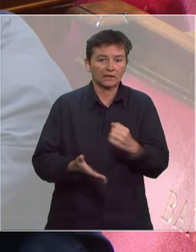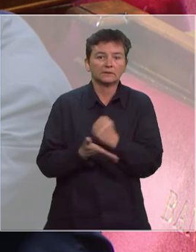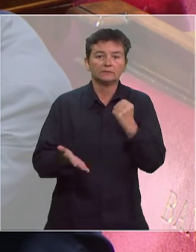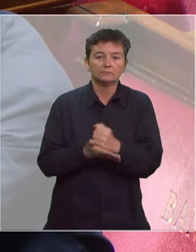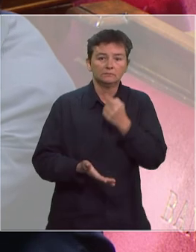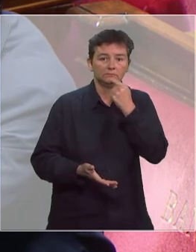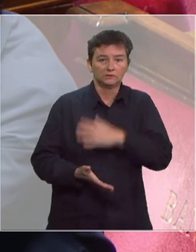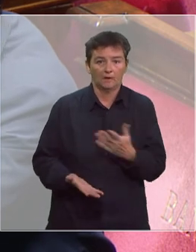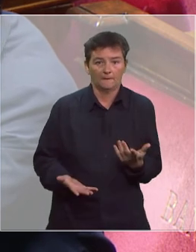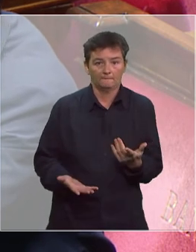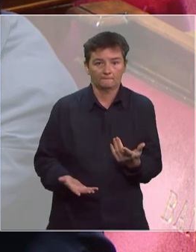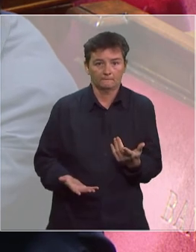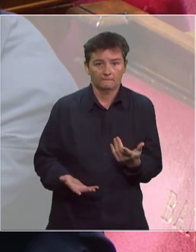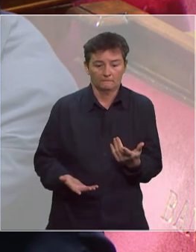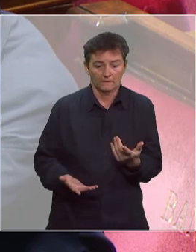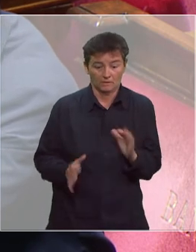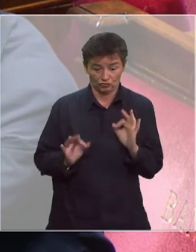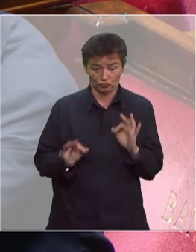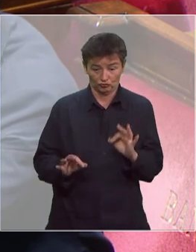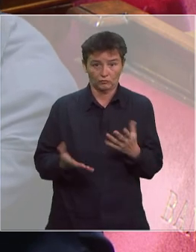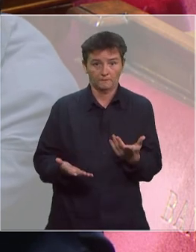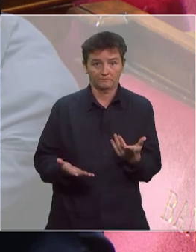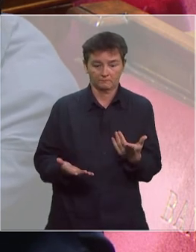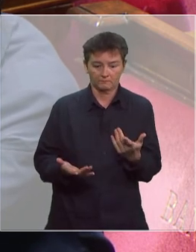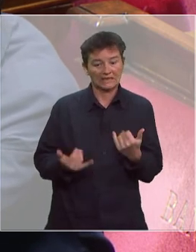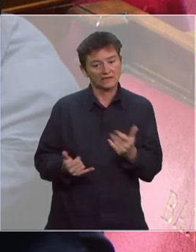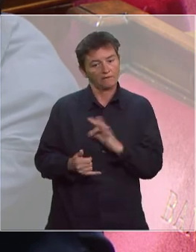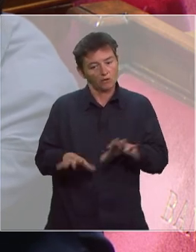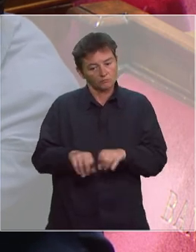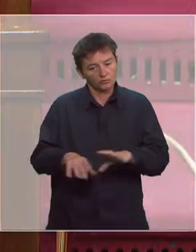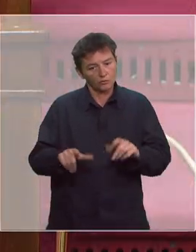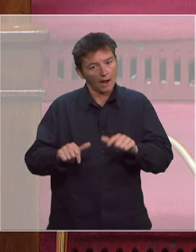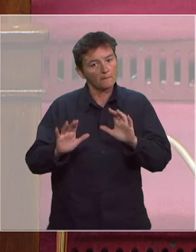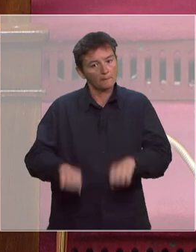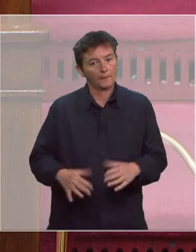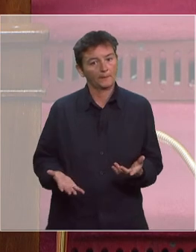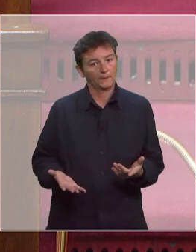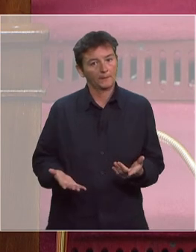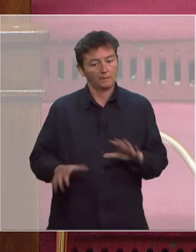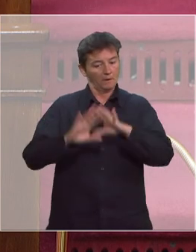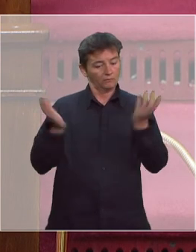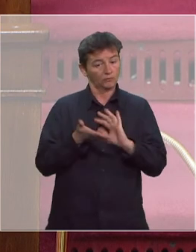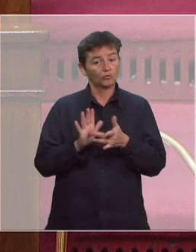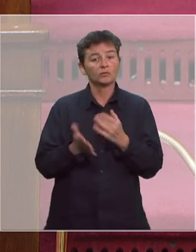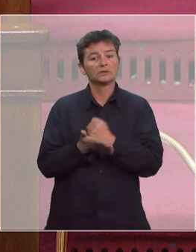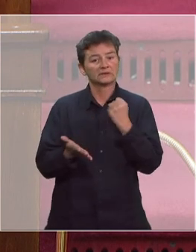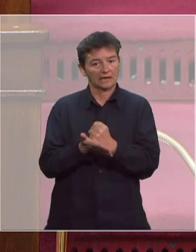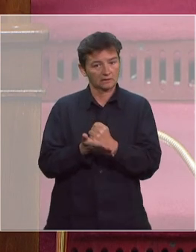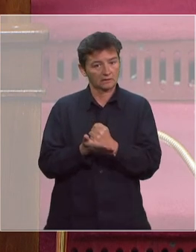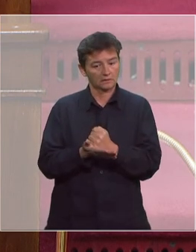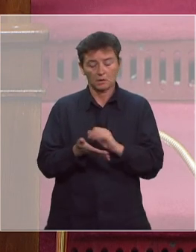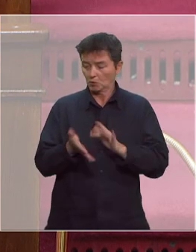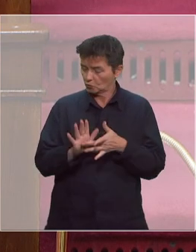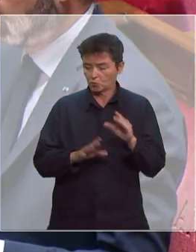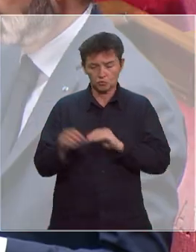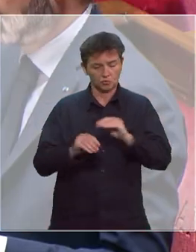et donc nous sommes amenés à nous en équiper. Ça tombe bien, on a des producteurs français très prometteurs. l'ensemble de ces tests, monsieur le député, comme l'ensemble des soins dans